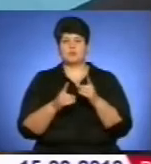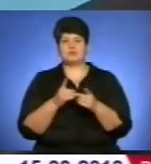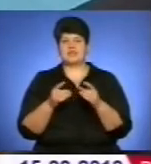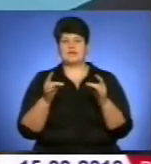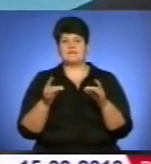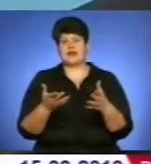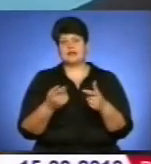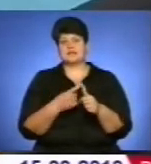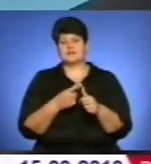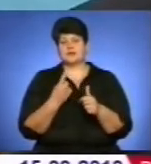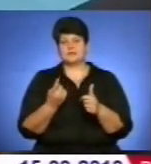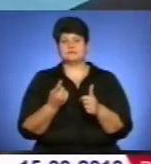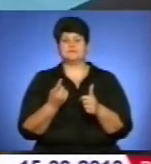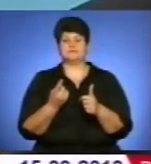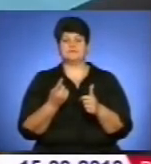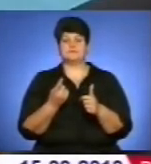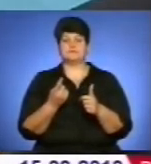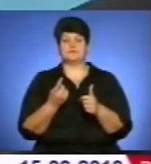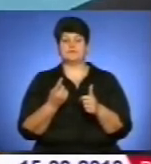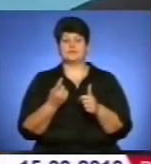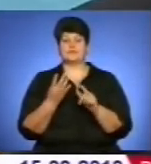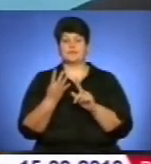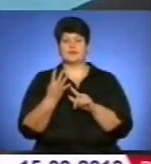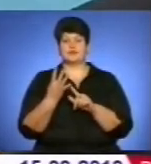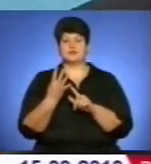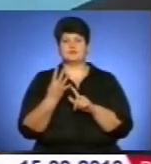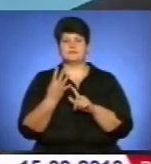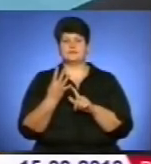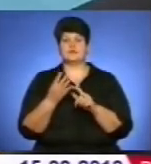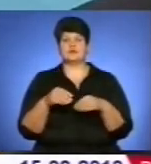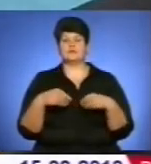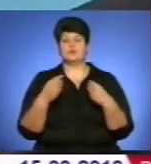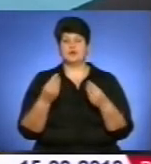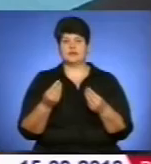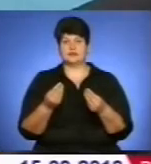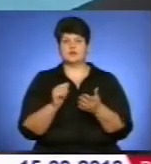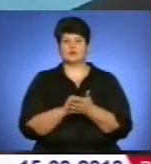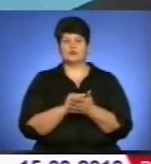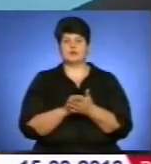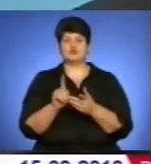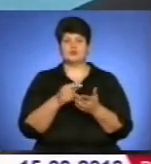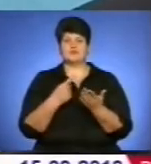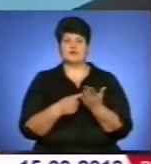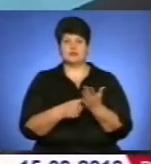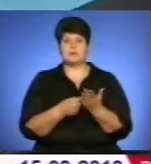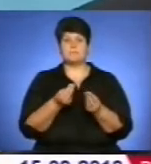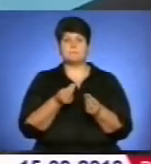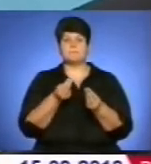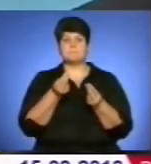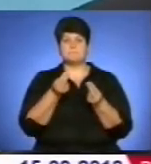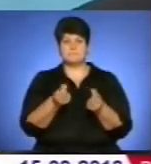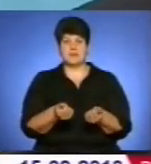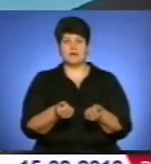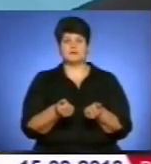реєстрації – це документація землеустрою. Третій – подається електронний документ,